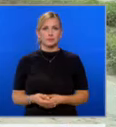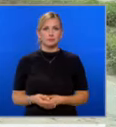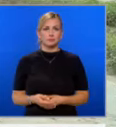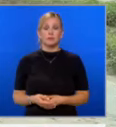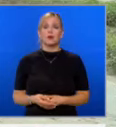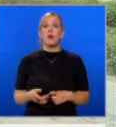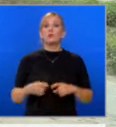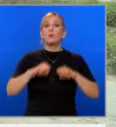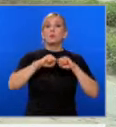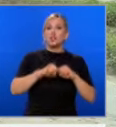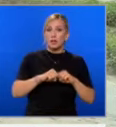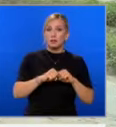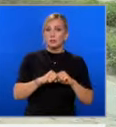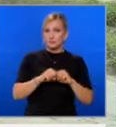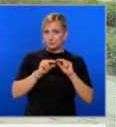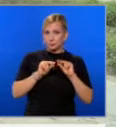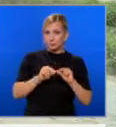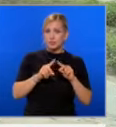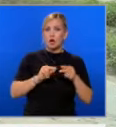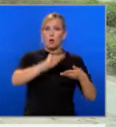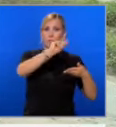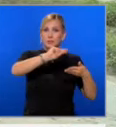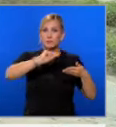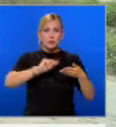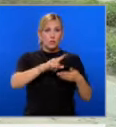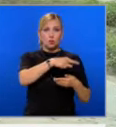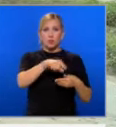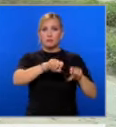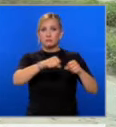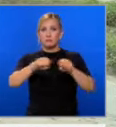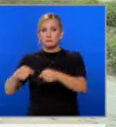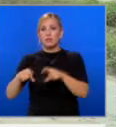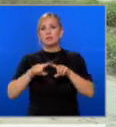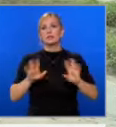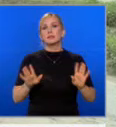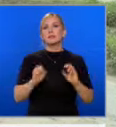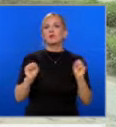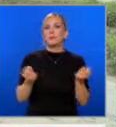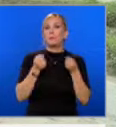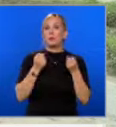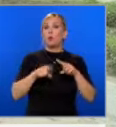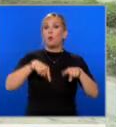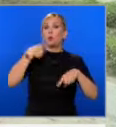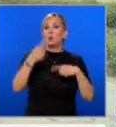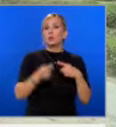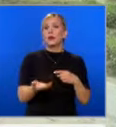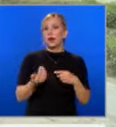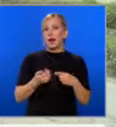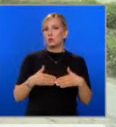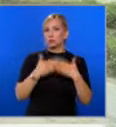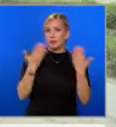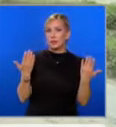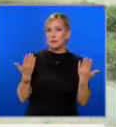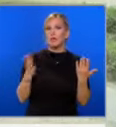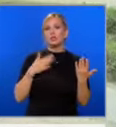От общината увериха, че описването на щетите ще започне възможно най-бързо, още е утре, рано сутринта. Разбира